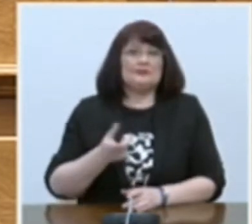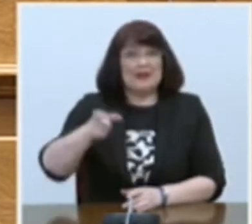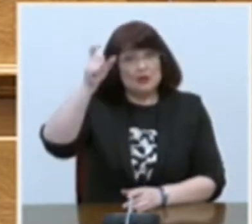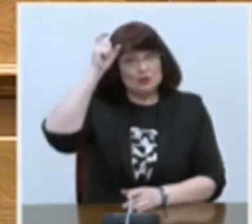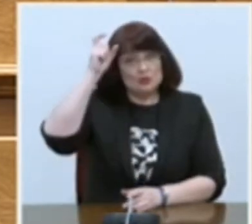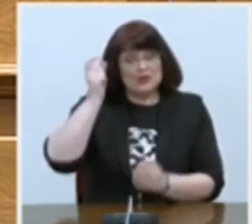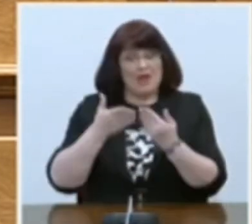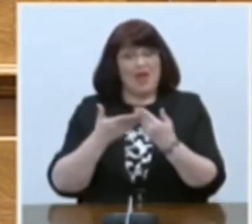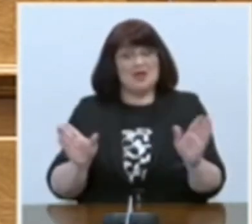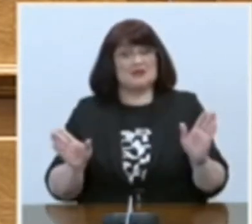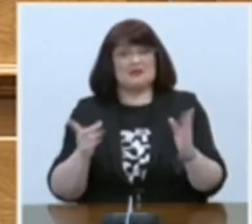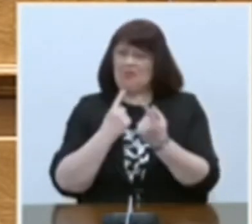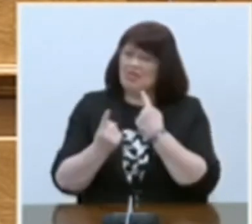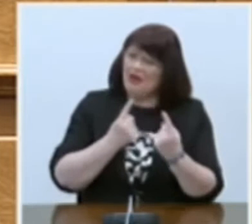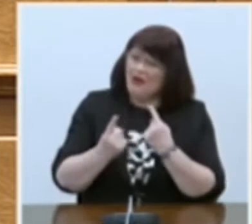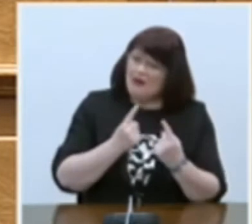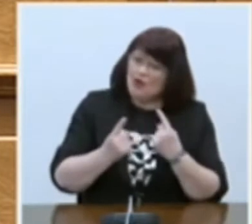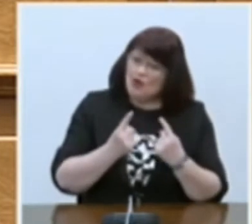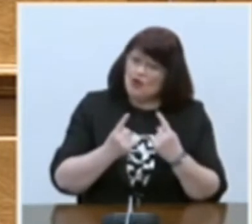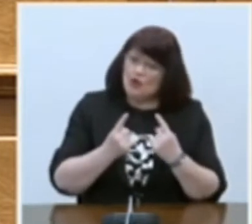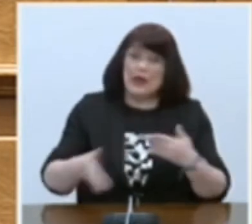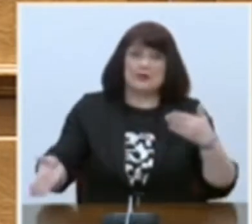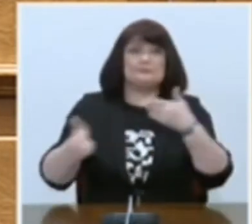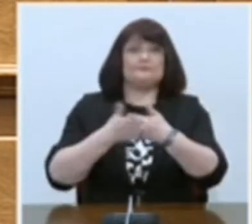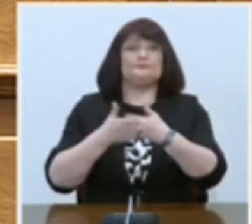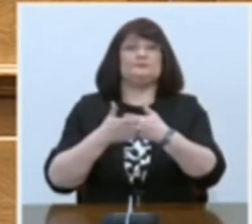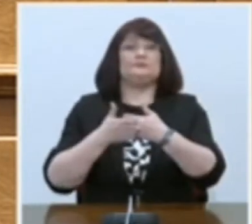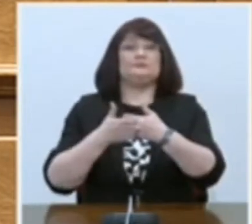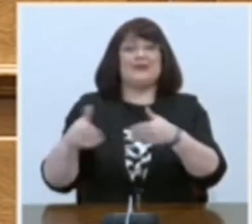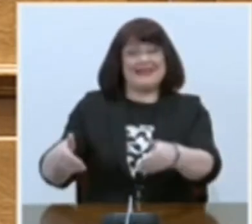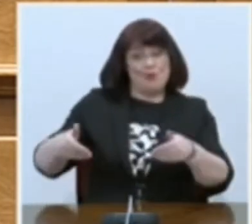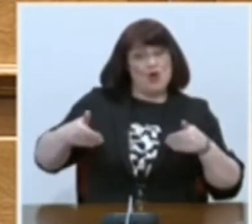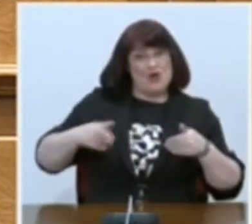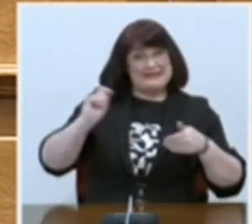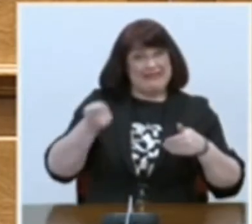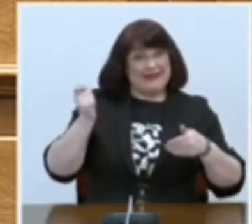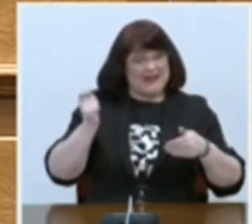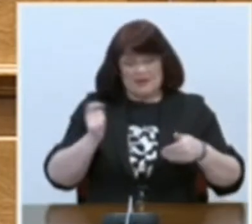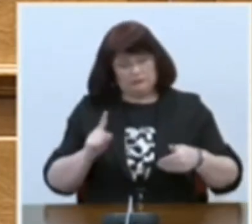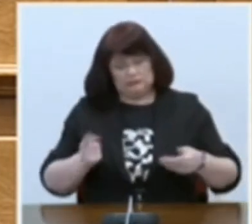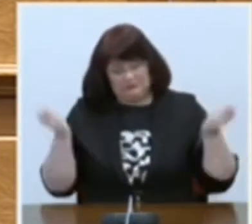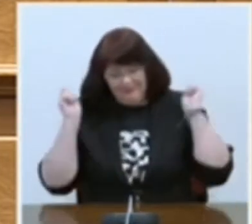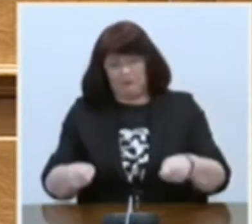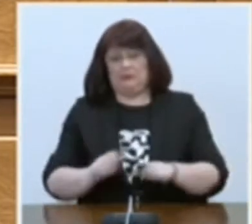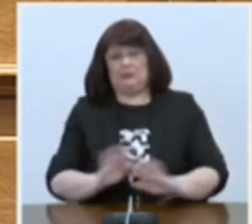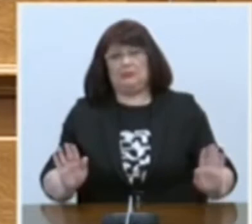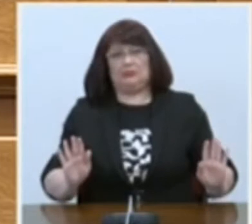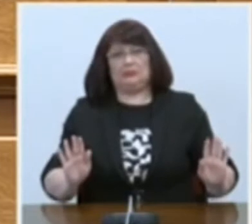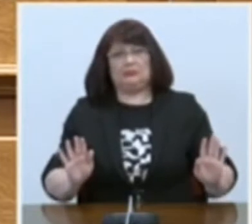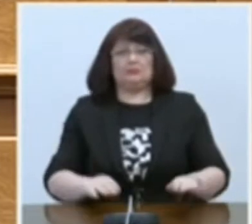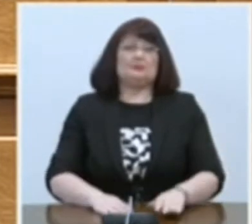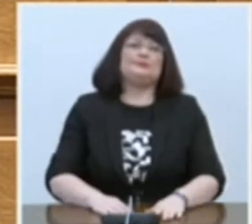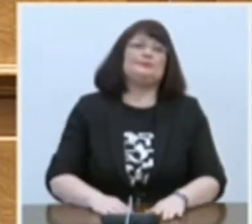προσεγγίσεις, αλλά απόλυτα κλειστή σε εθνικές υποχωρήσεις. Και όσον αναφορά το προήμιο του